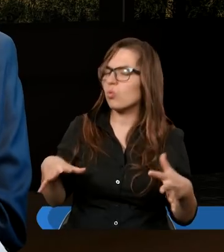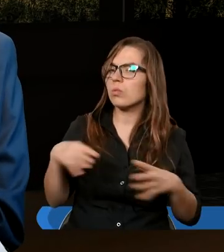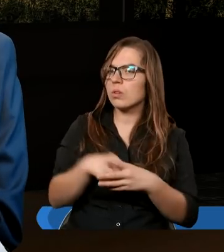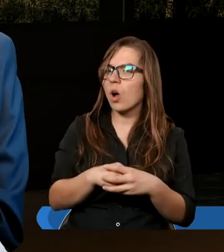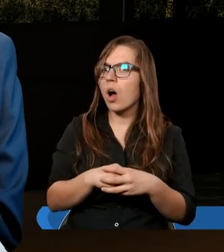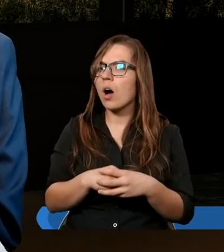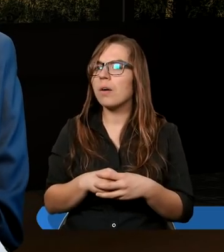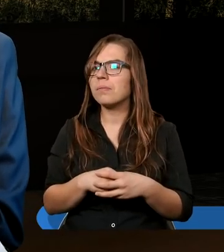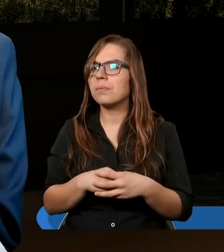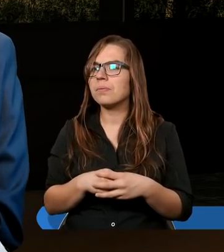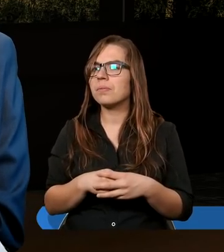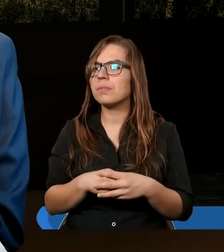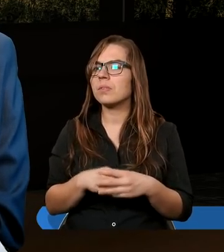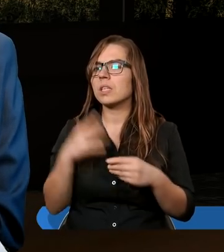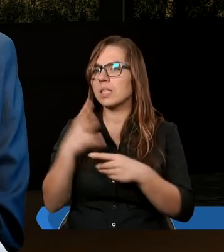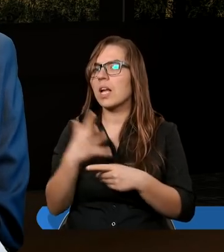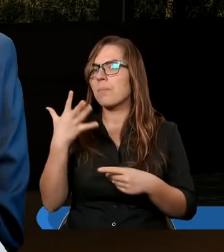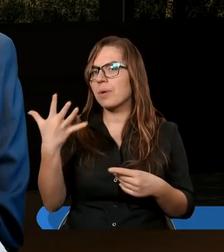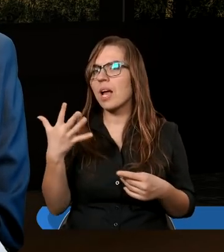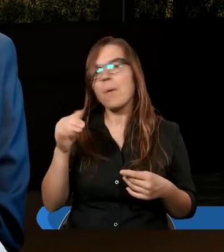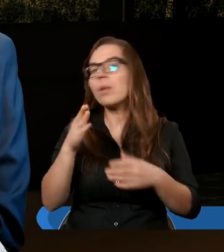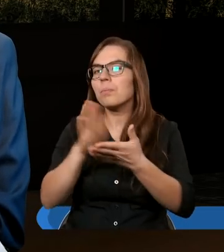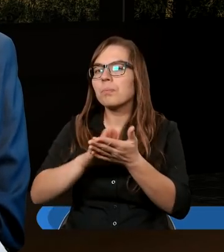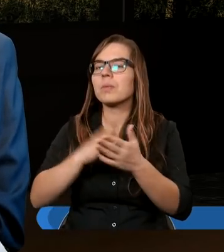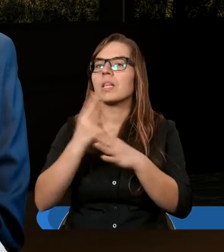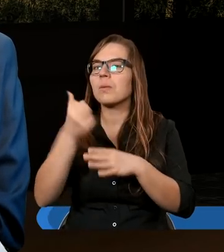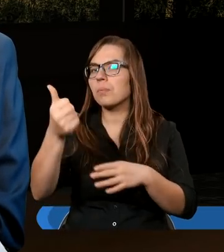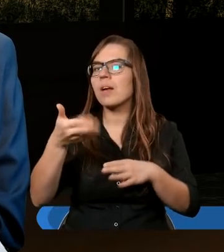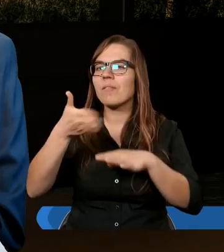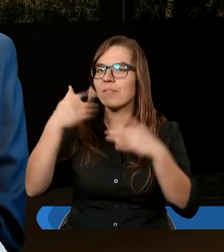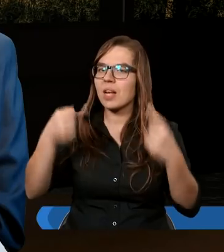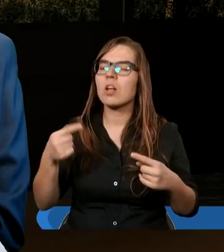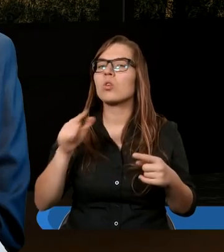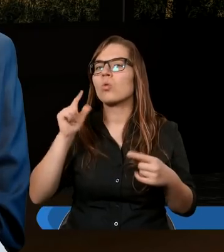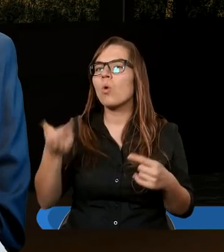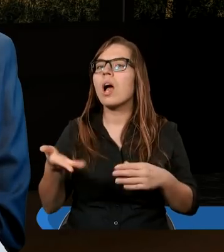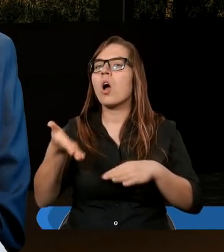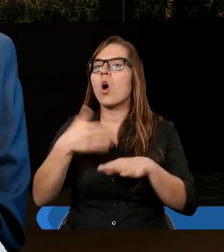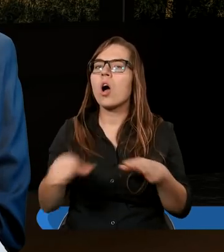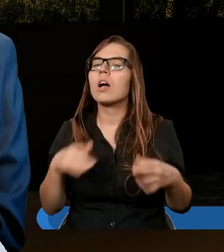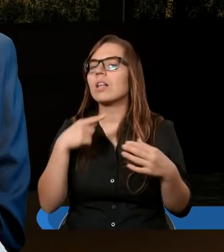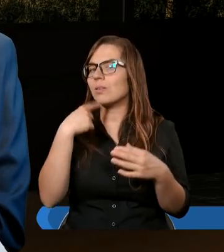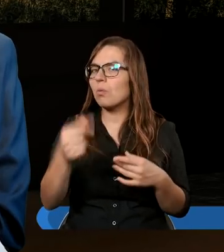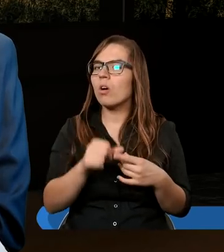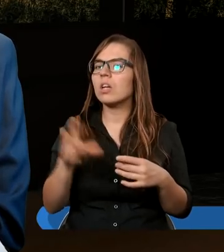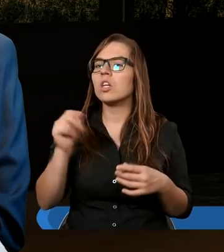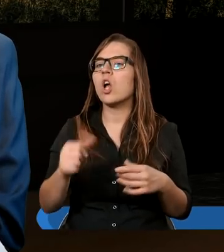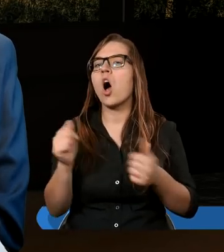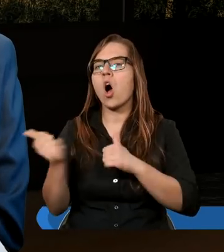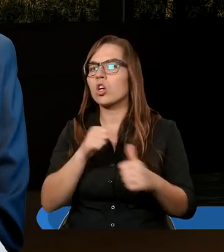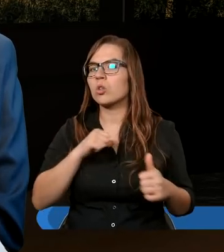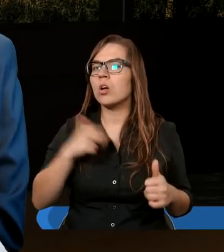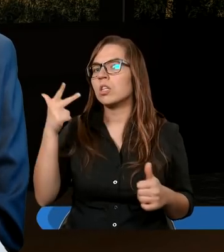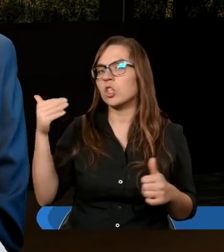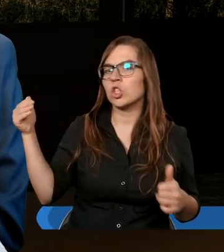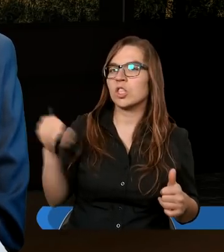w 41 wierszu drugiego rozdziału jest powiedziane, że ochściło się 3